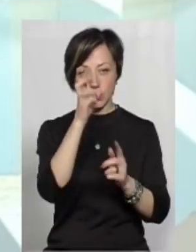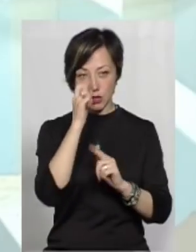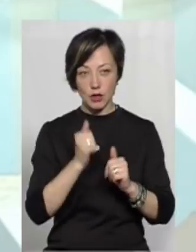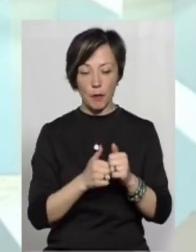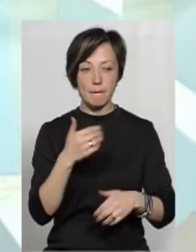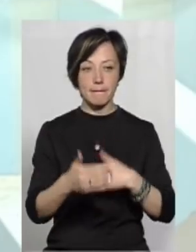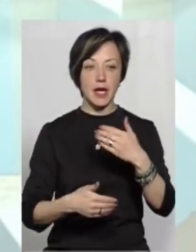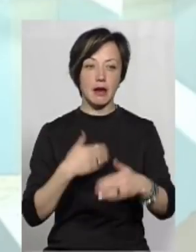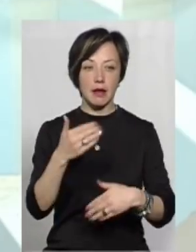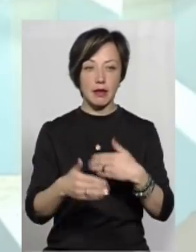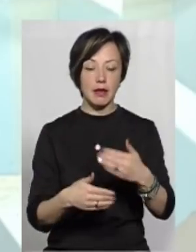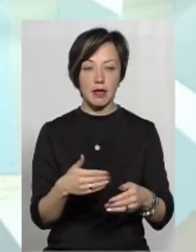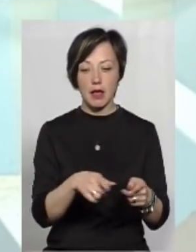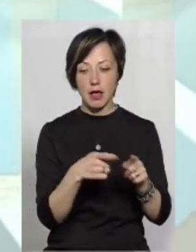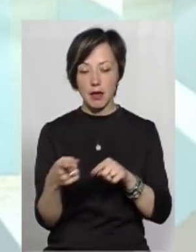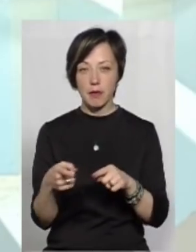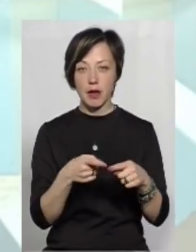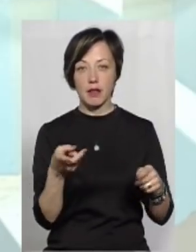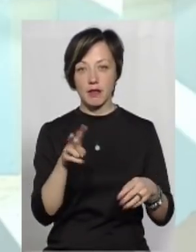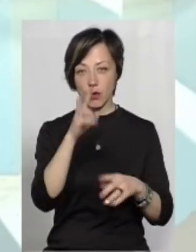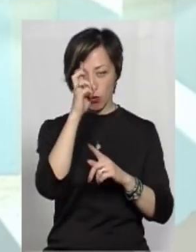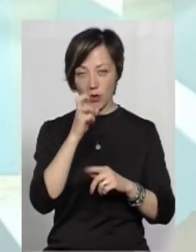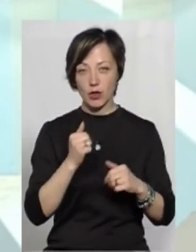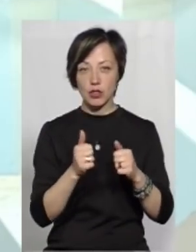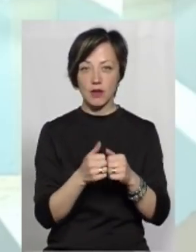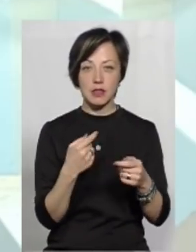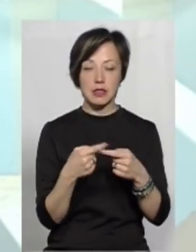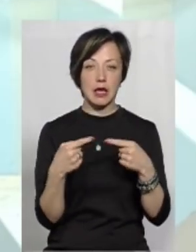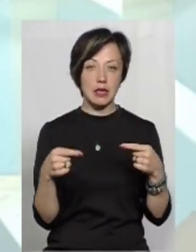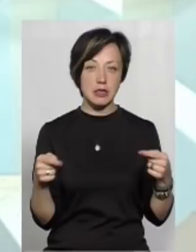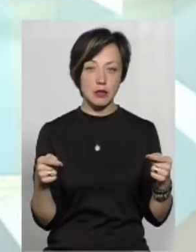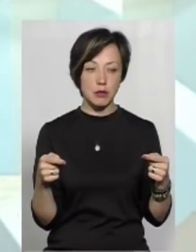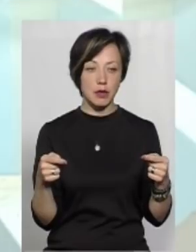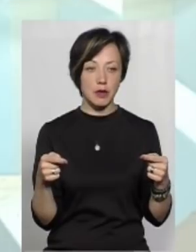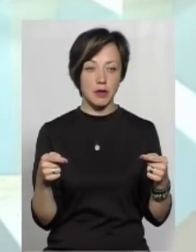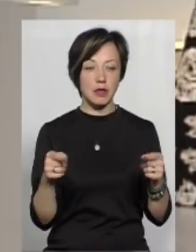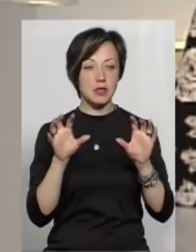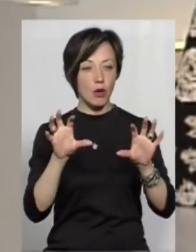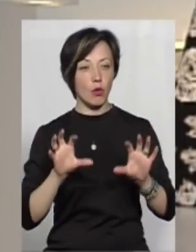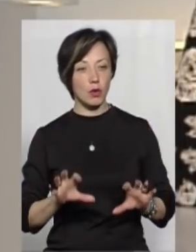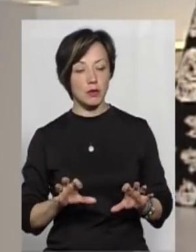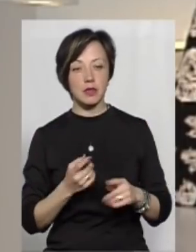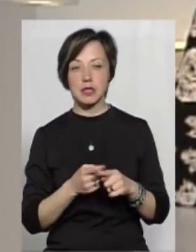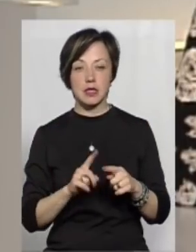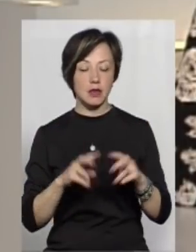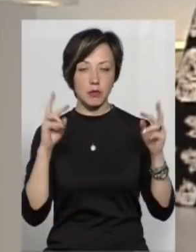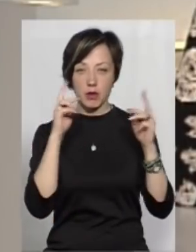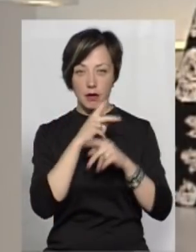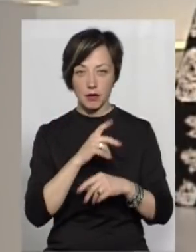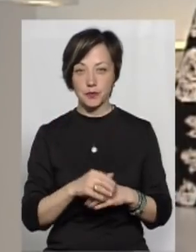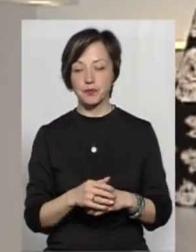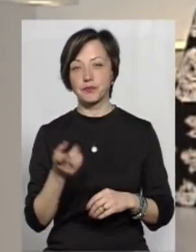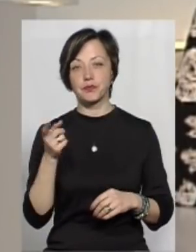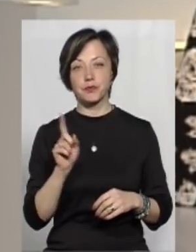безкінечний період, коли в нас буде дві України, які живуть за різними законами. Це неправильно.